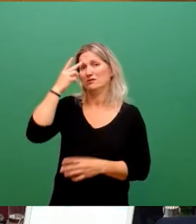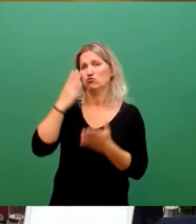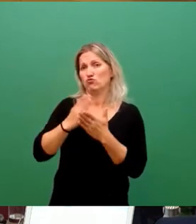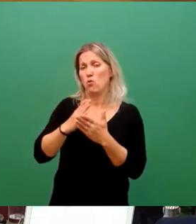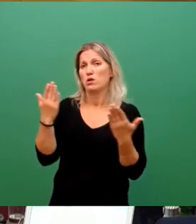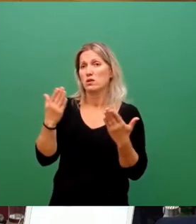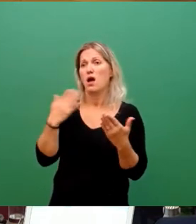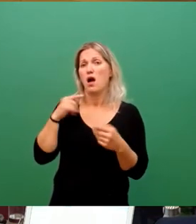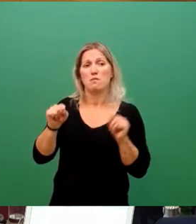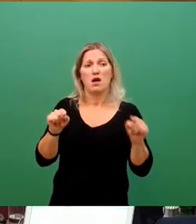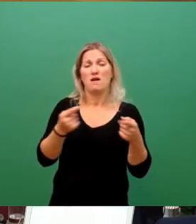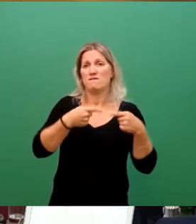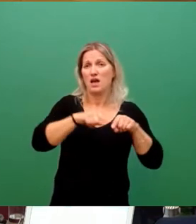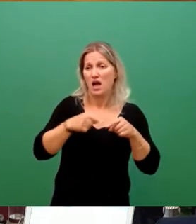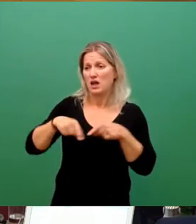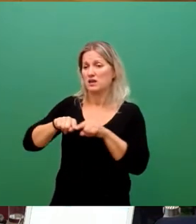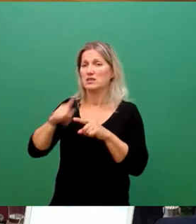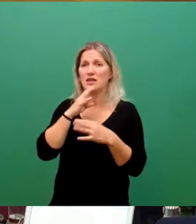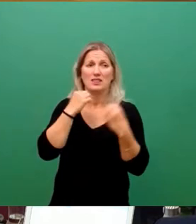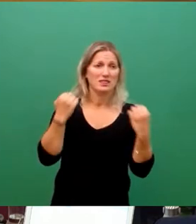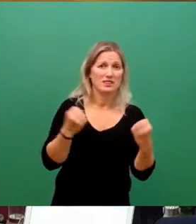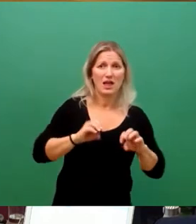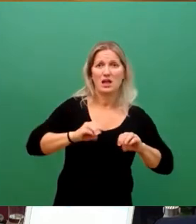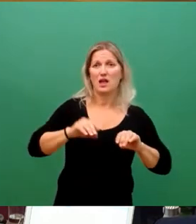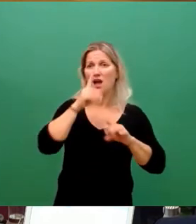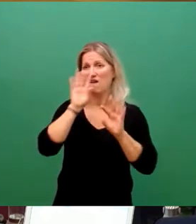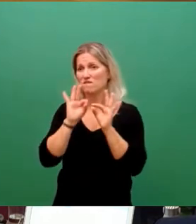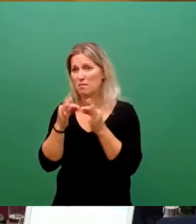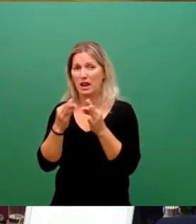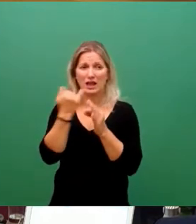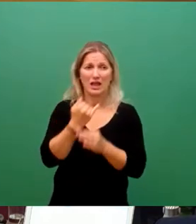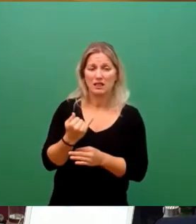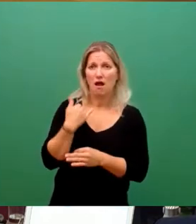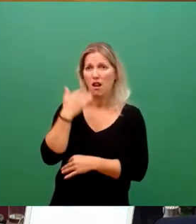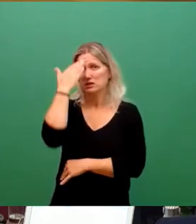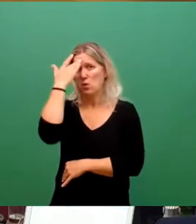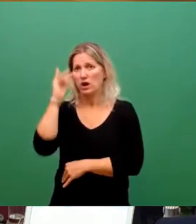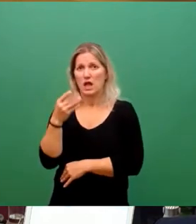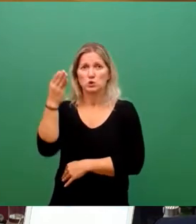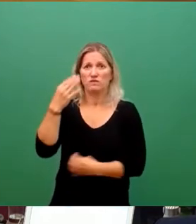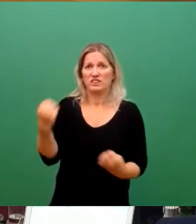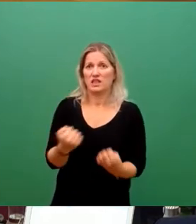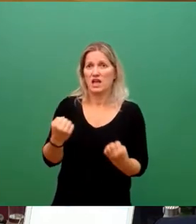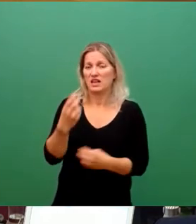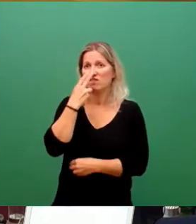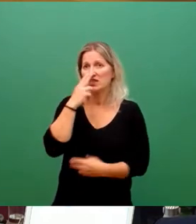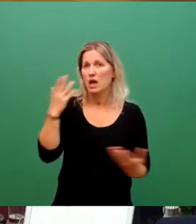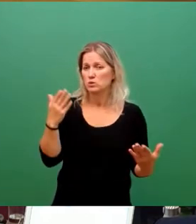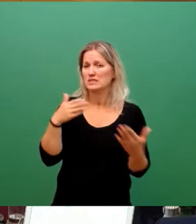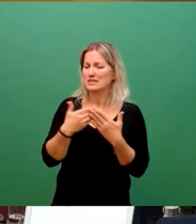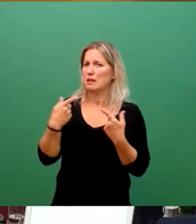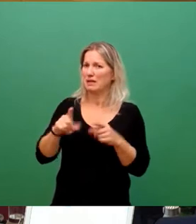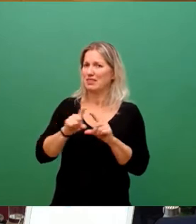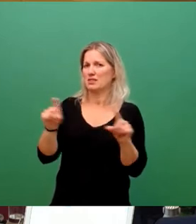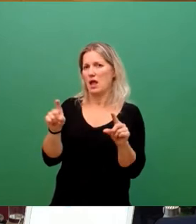Vereine, die Trainer, die Kinder und die Familien natürlich sehr besorgt und deswegen möchten wir zu dem Sachverhalt mit Blick